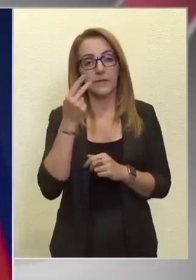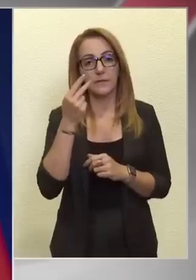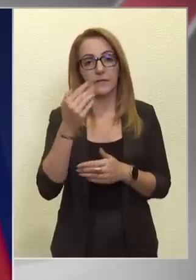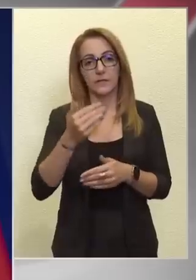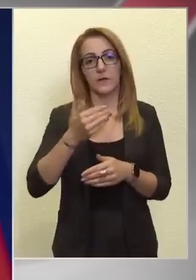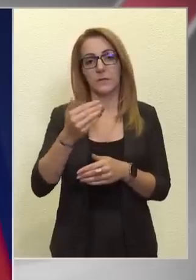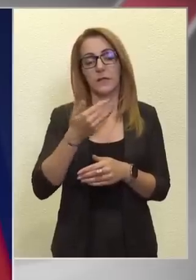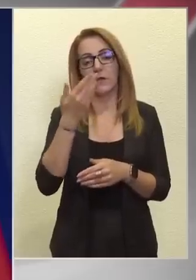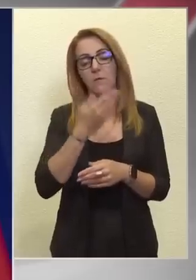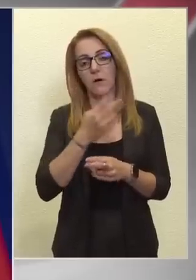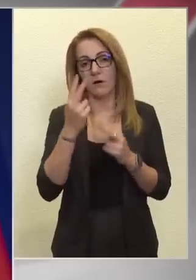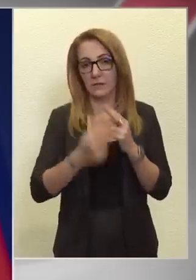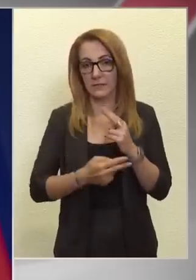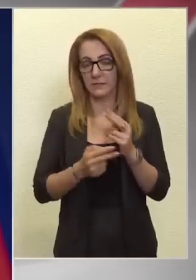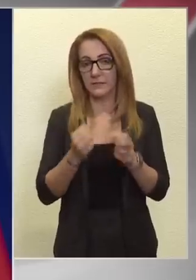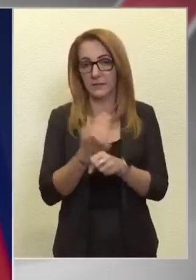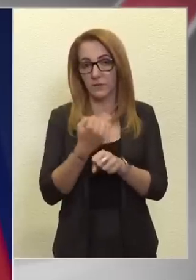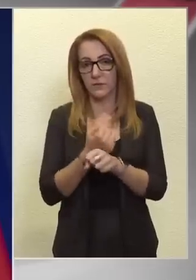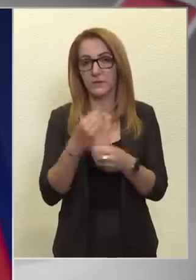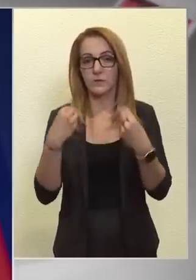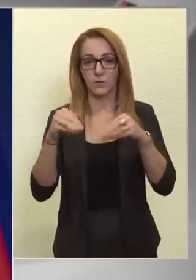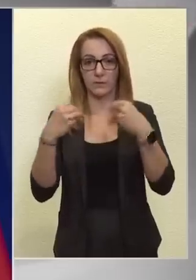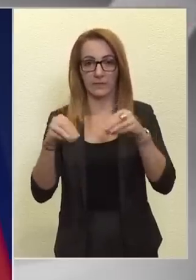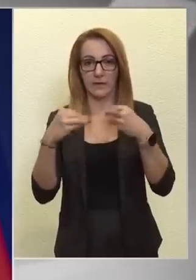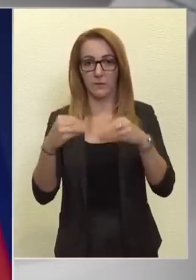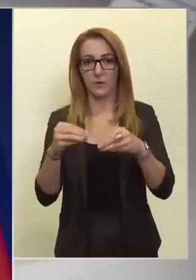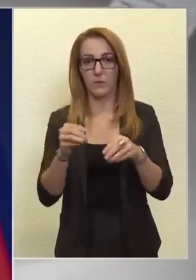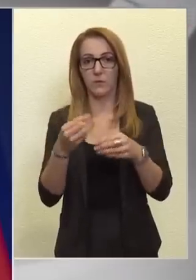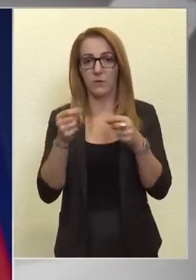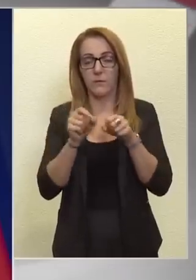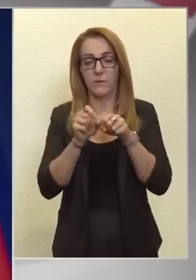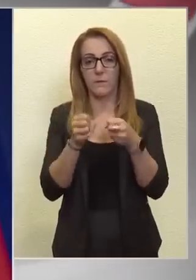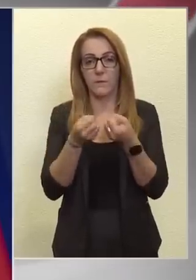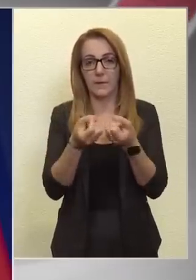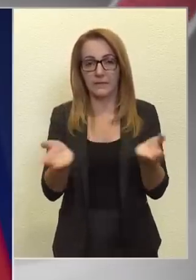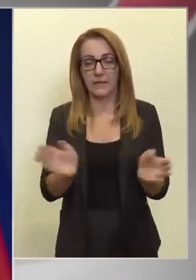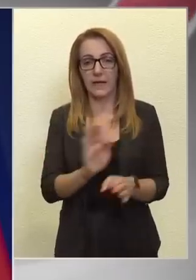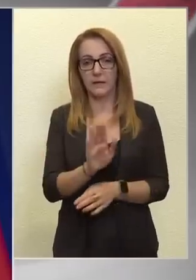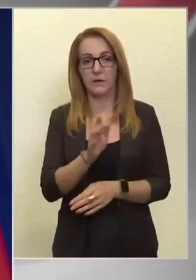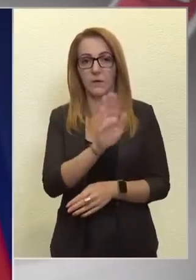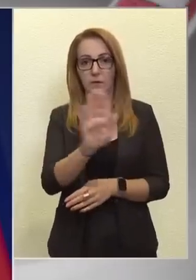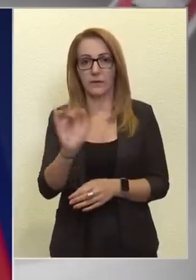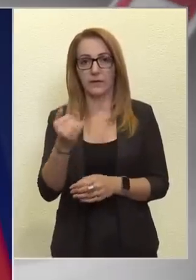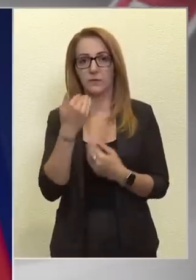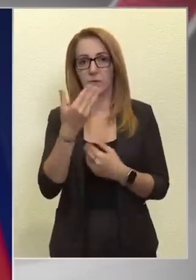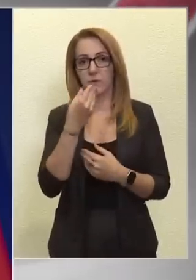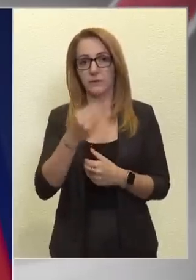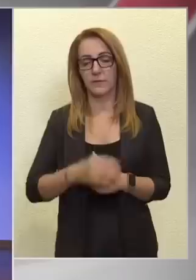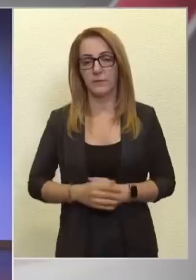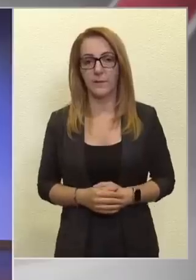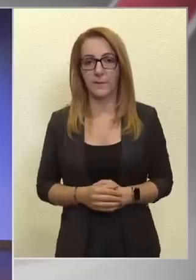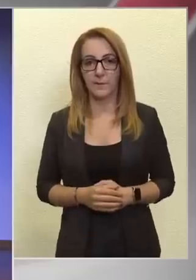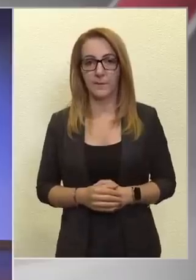minél hamarabb, ahogy kidolgoz őket, beszámolunk a médiának, illetve önöknek. Köszönöm szépen.